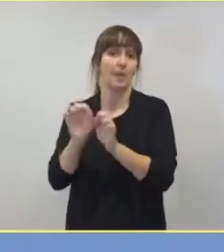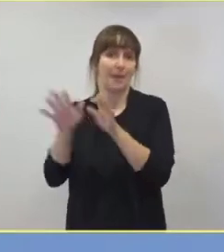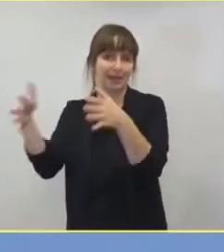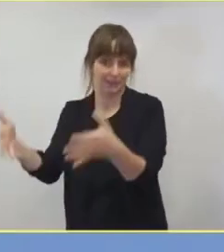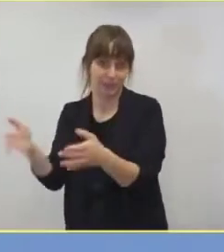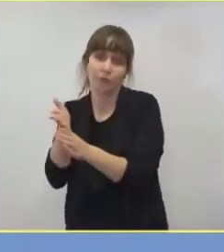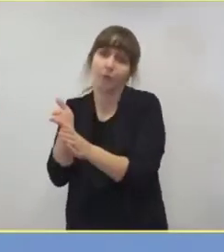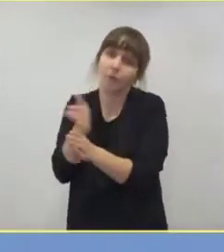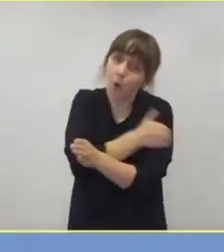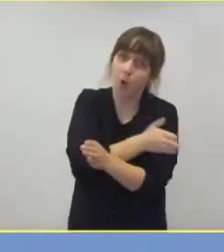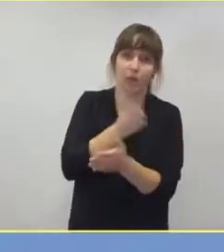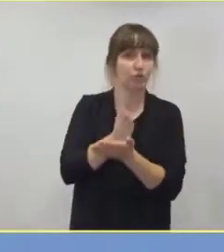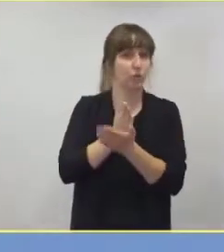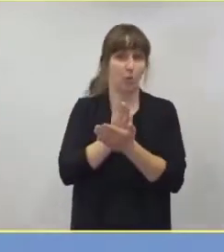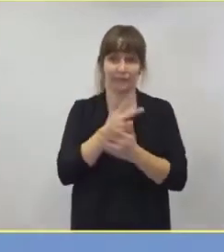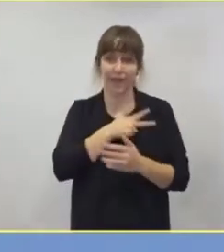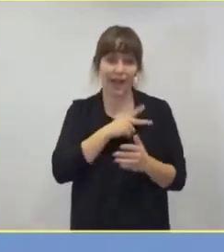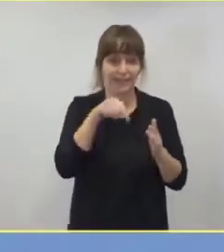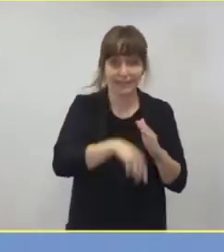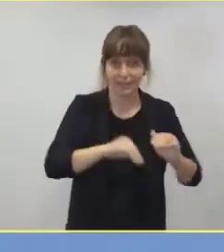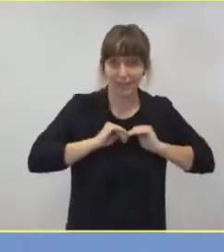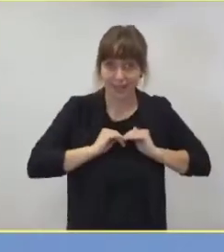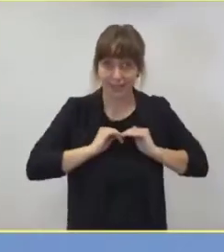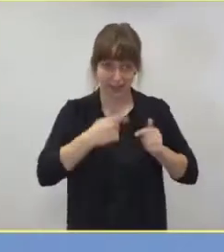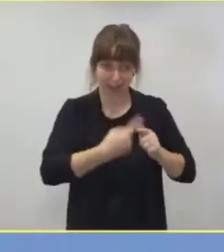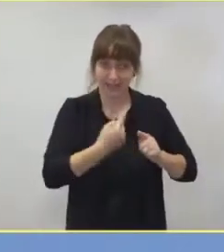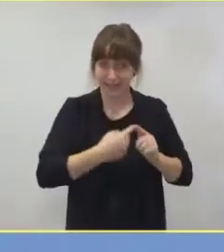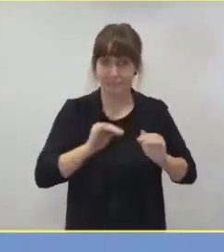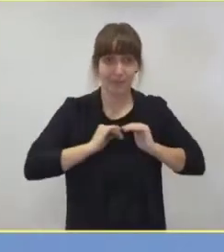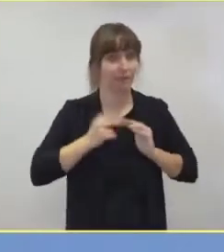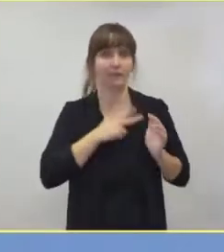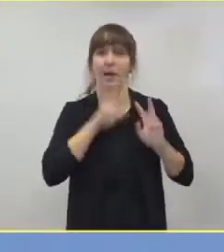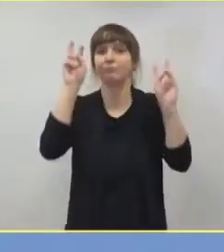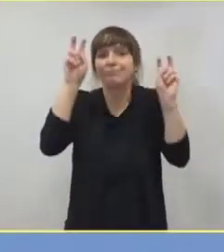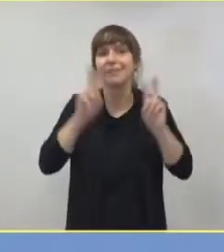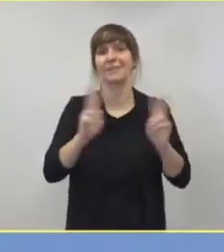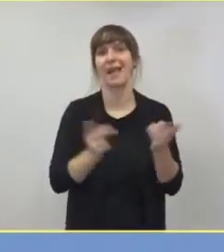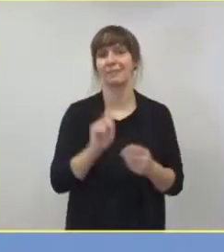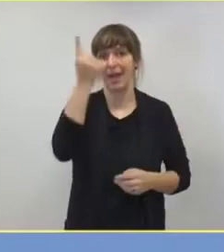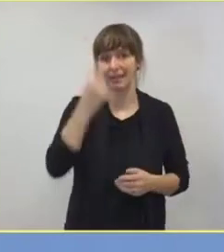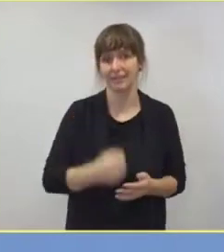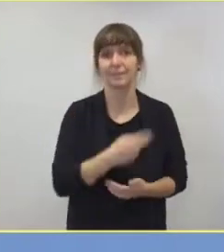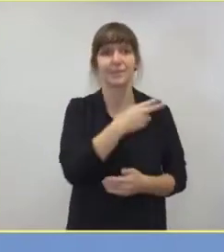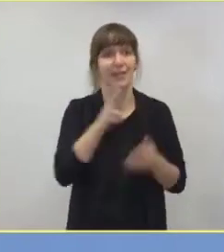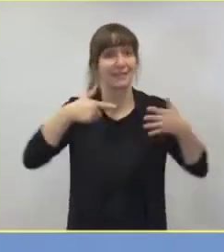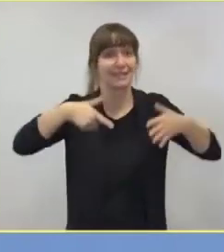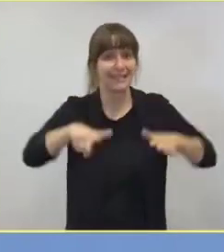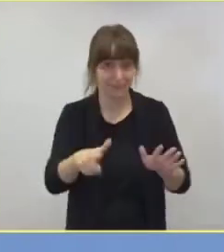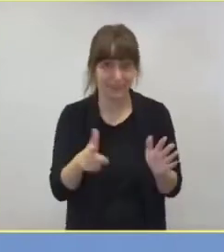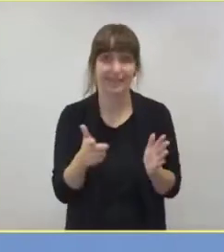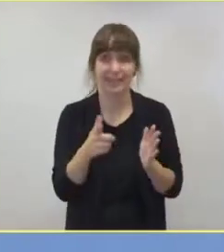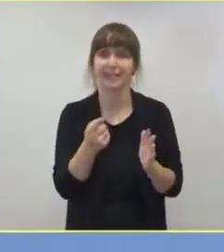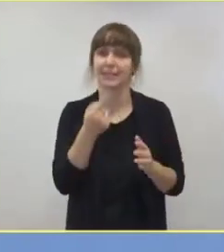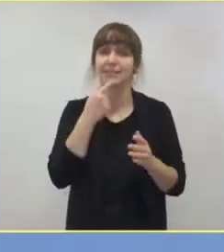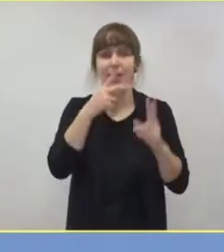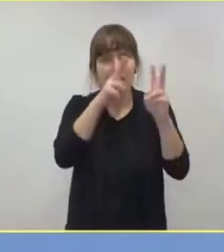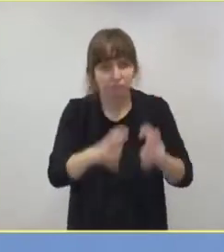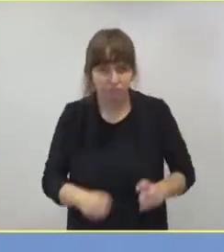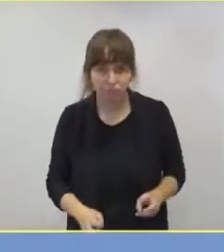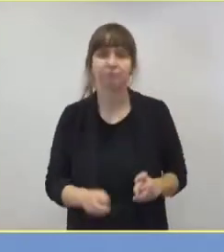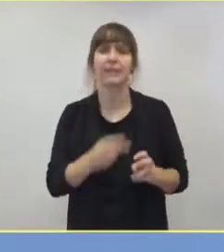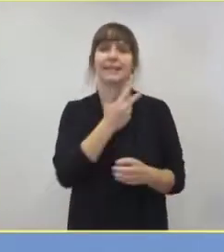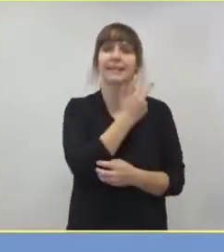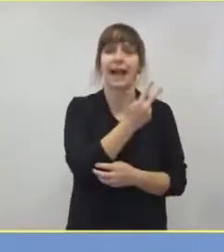Anzahl der Betten betrifft, Weltmeister. Letzte offizielle Zahlen aus dem Jahr 2017 sprechen in Deutschland von 33,9